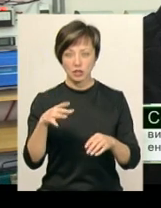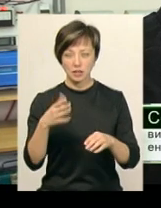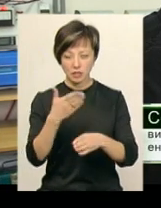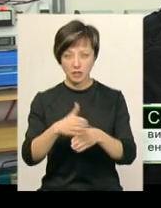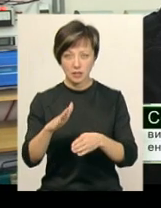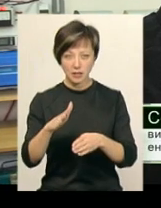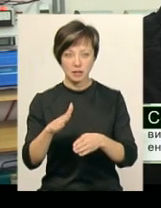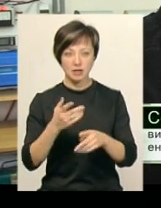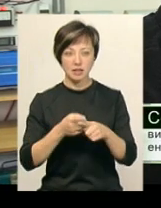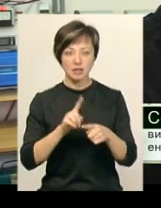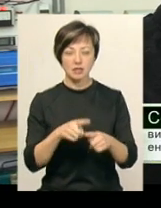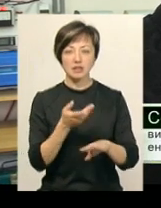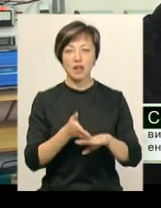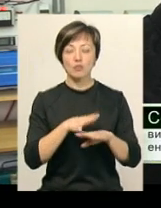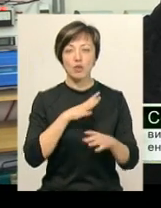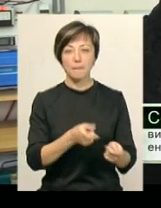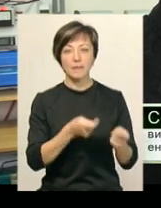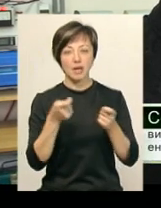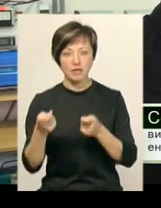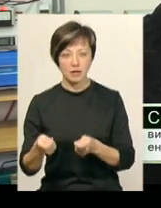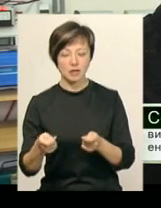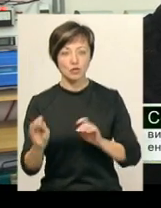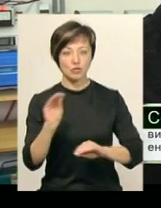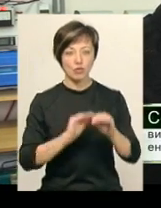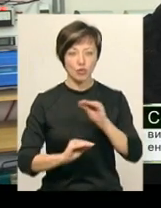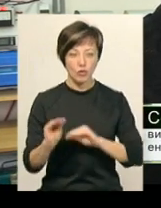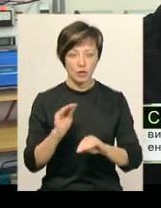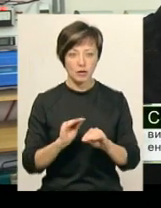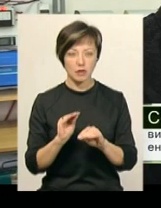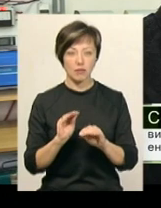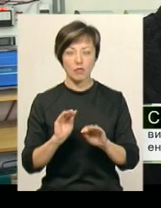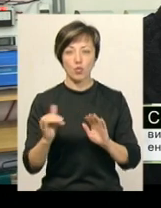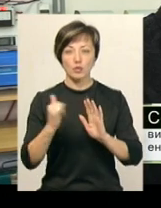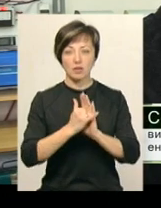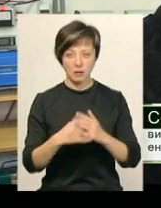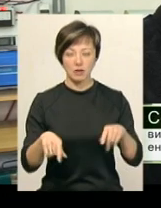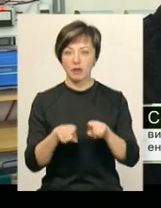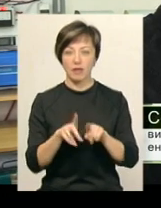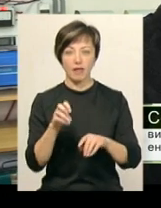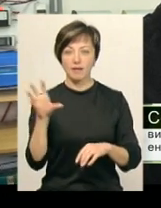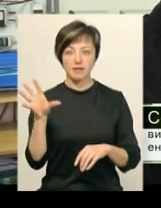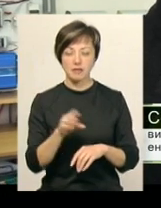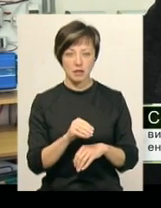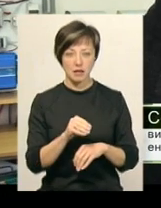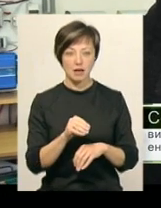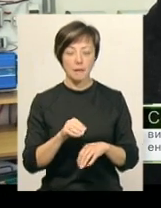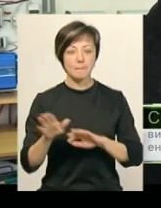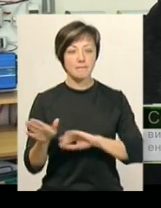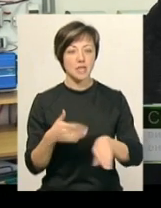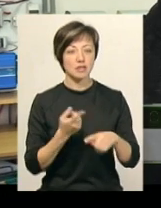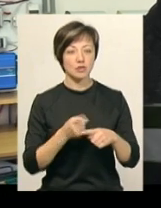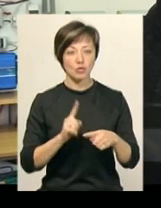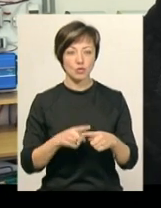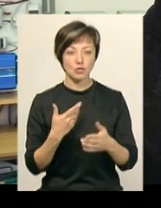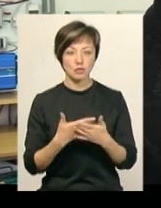складнощі в їх перевезенні, потім були складнощі в їх зборі, наприклад, в монтуванні також. Після того, як ми,